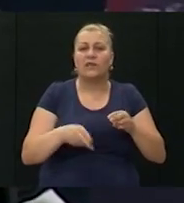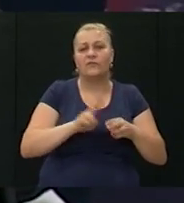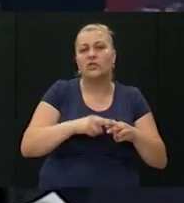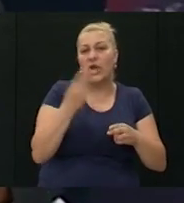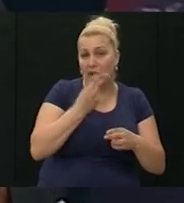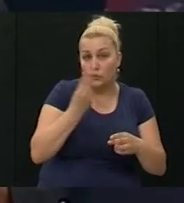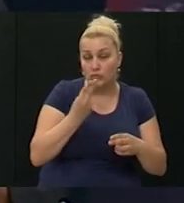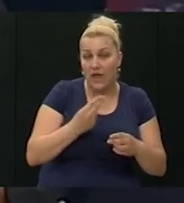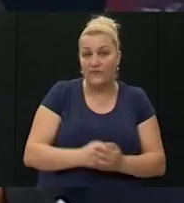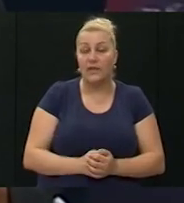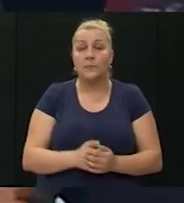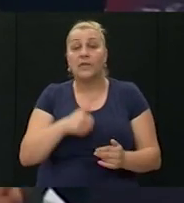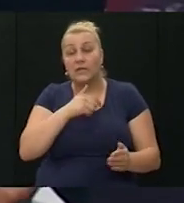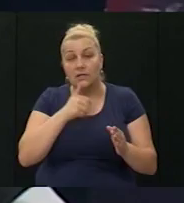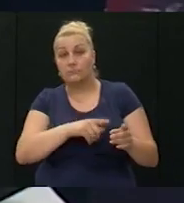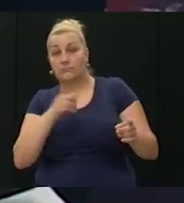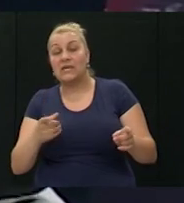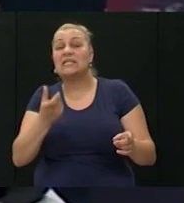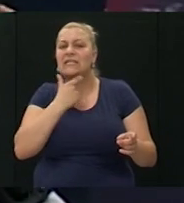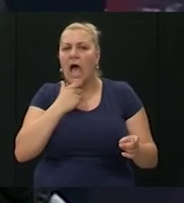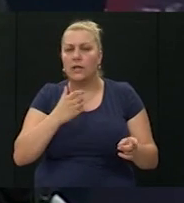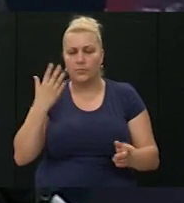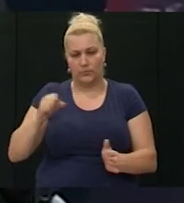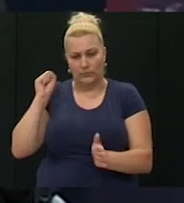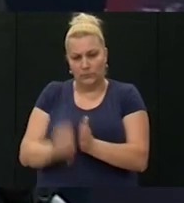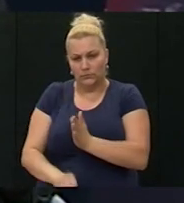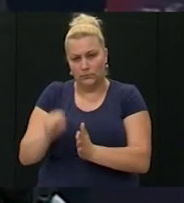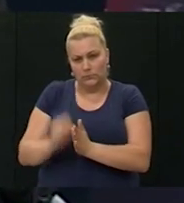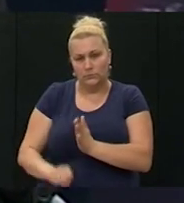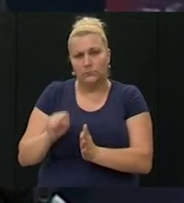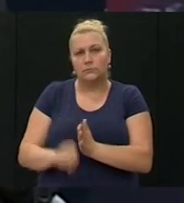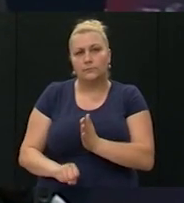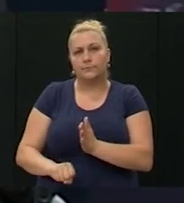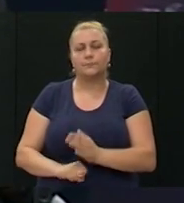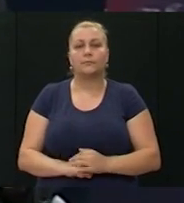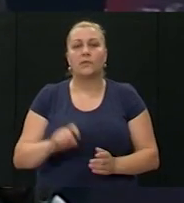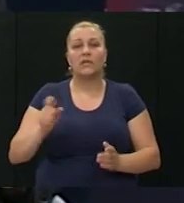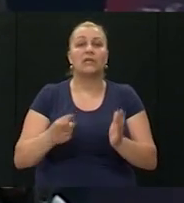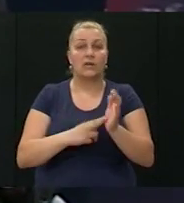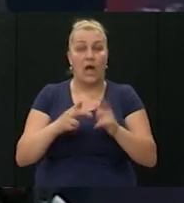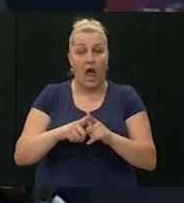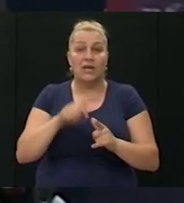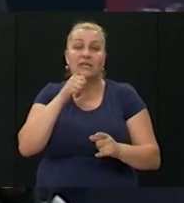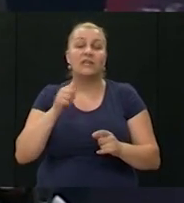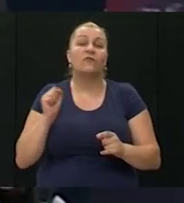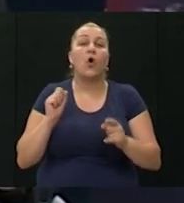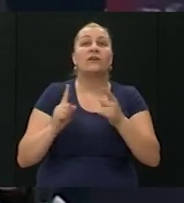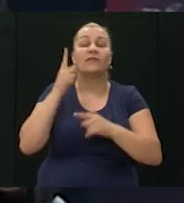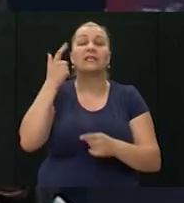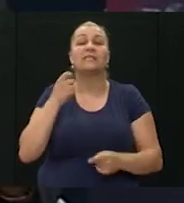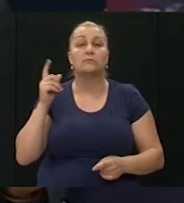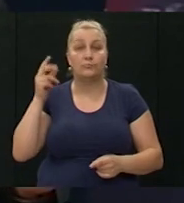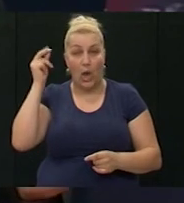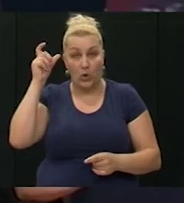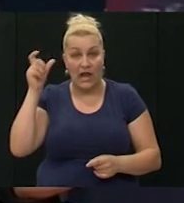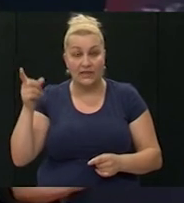razumijevanja i stariji koji su rigidno držali stavove te JNA i vojnog vrha iz Beograda